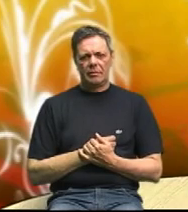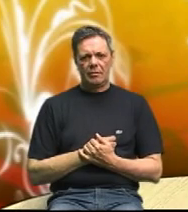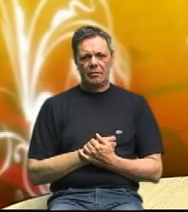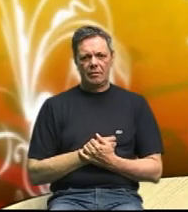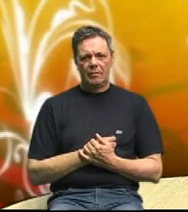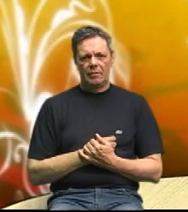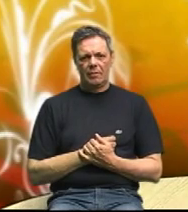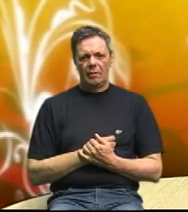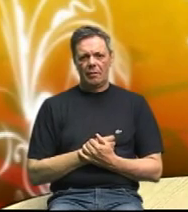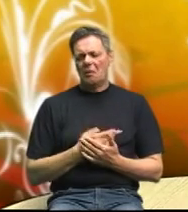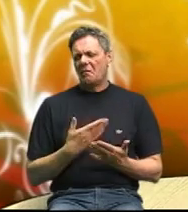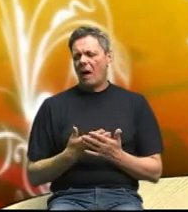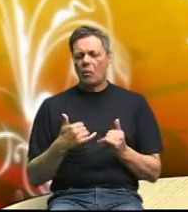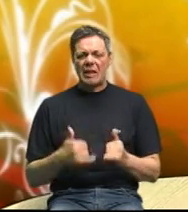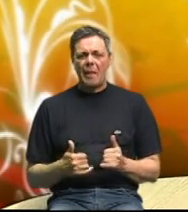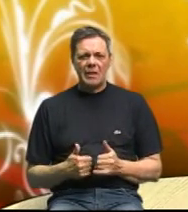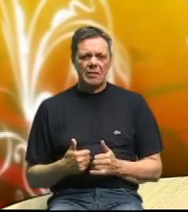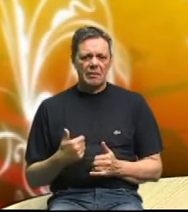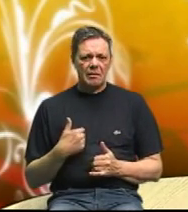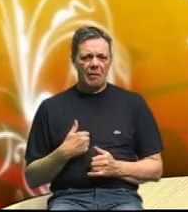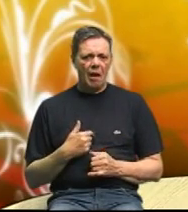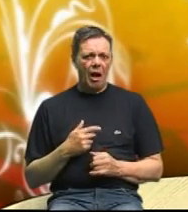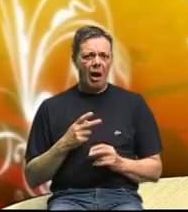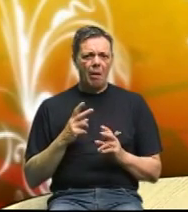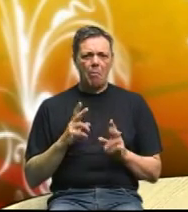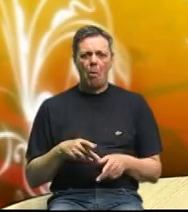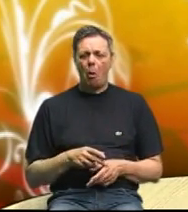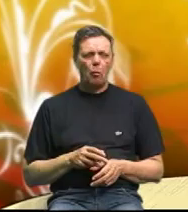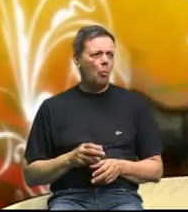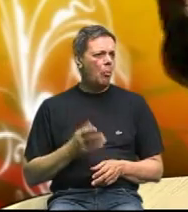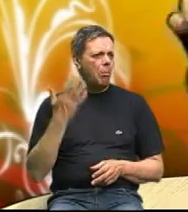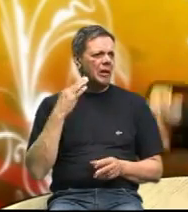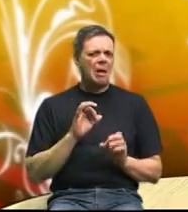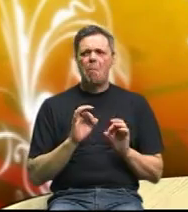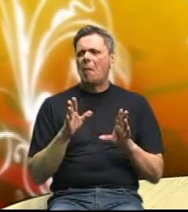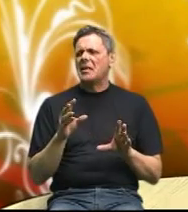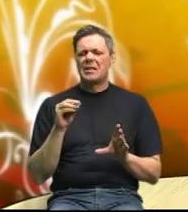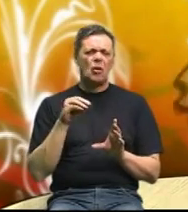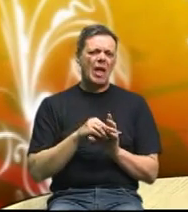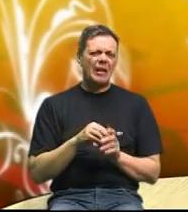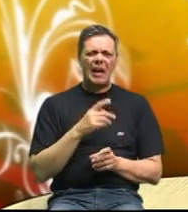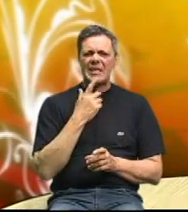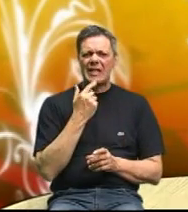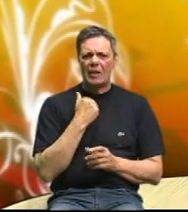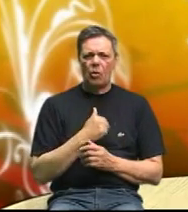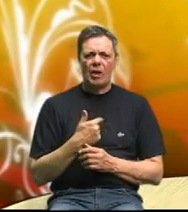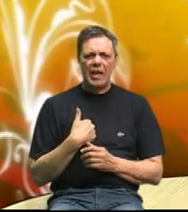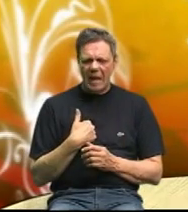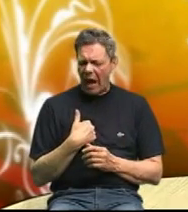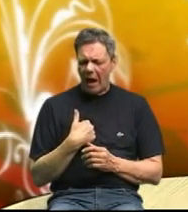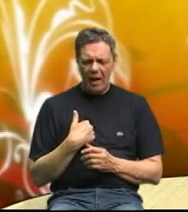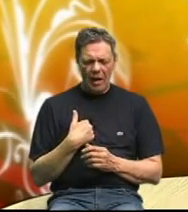tako dalje tako da danas ja skoro mogu danima i danima biti bez ikakvog dodata kao osjećam zapravo hranu